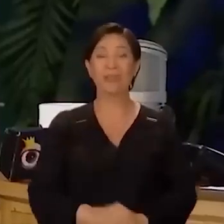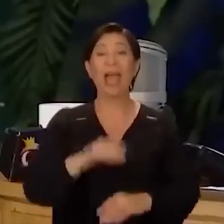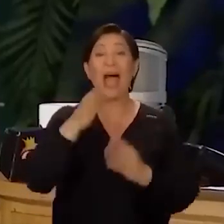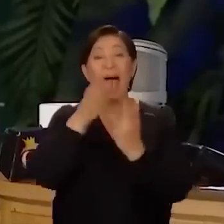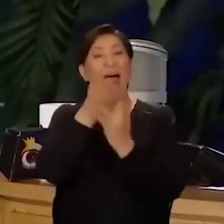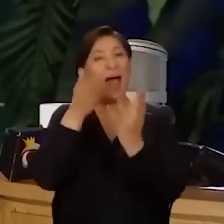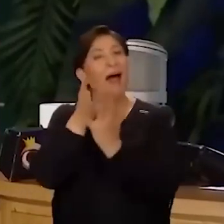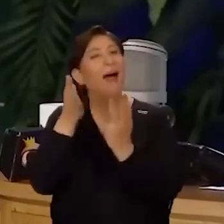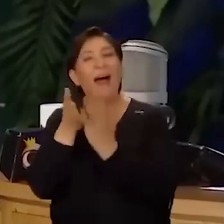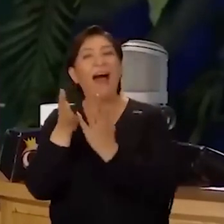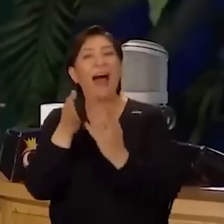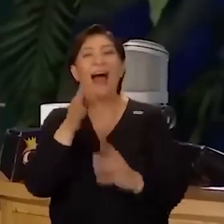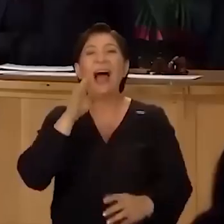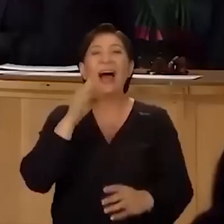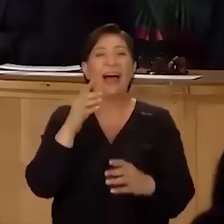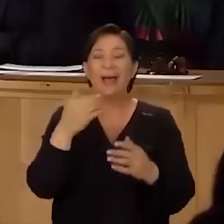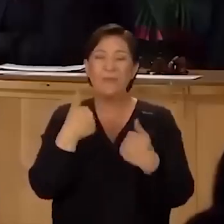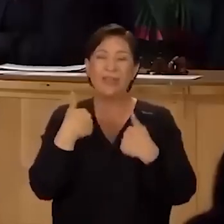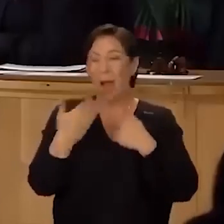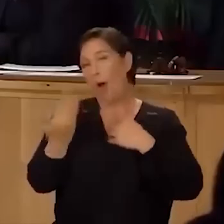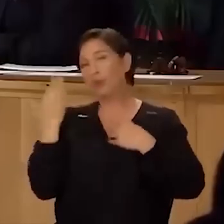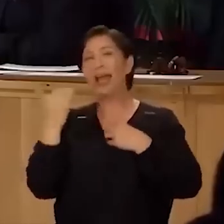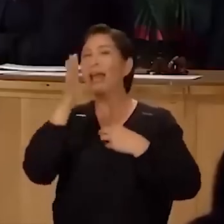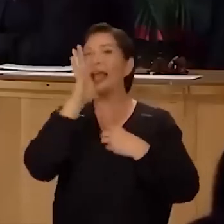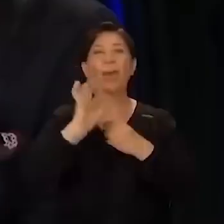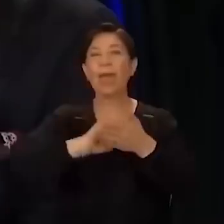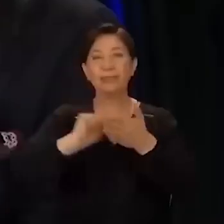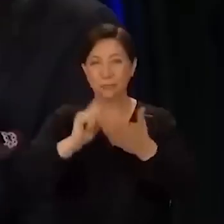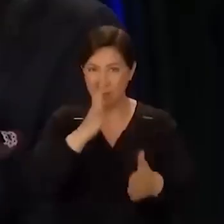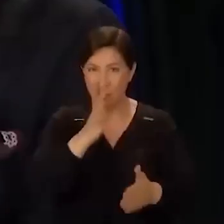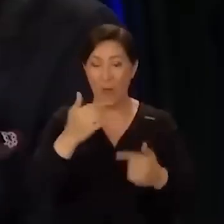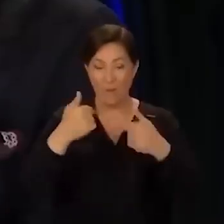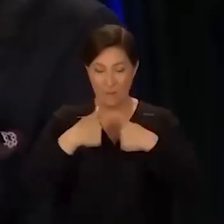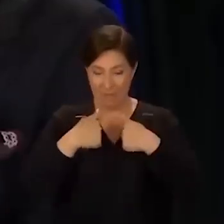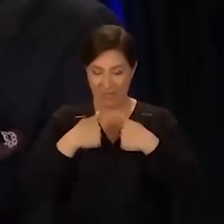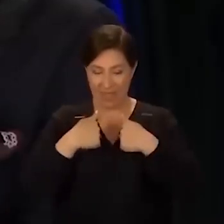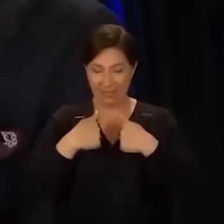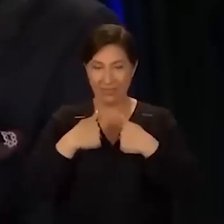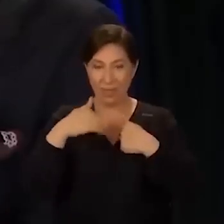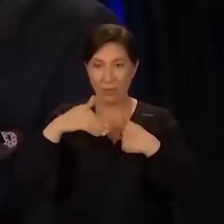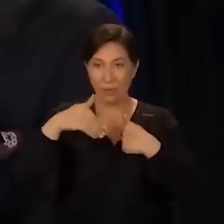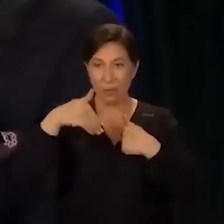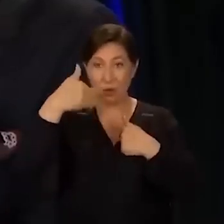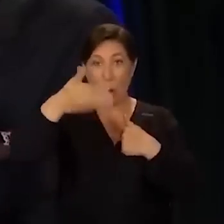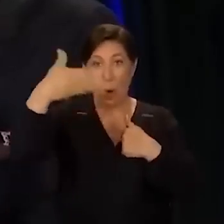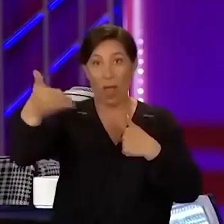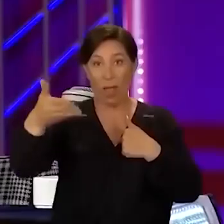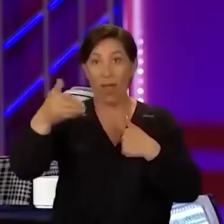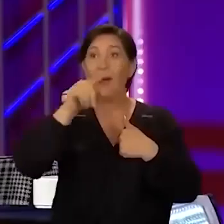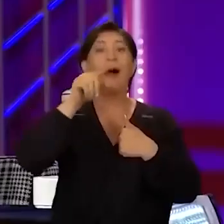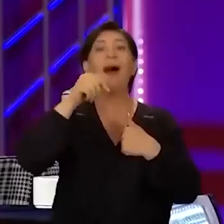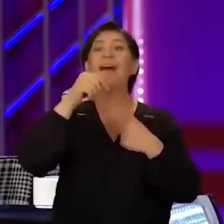arada, ben benden önce kimlere yazdığını biliyorum. Benden sonra